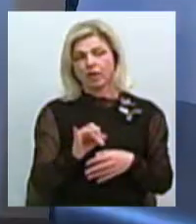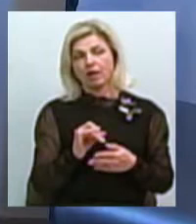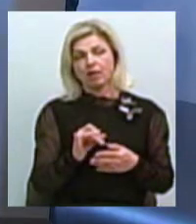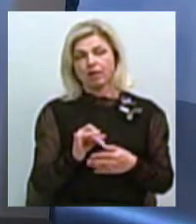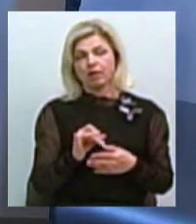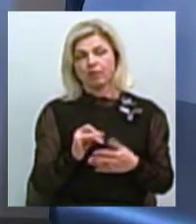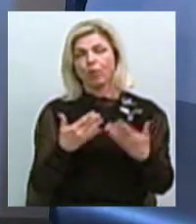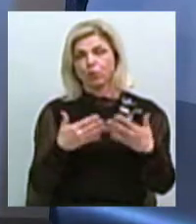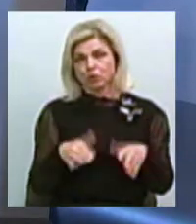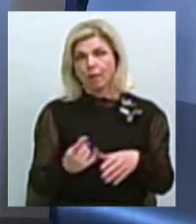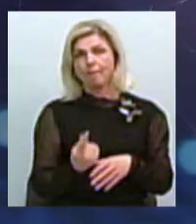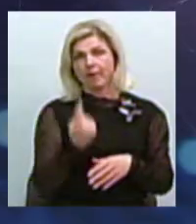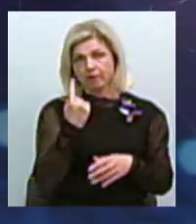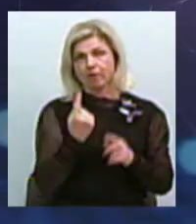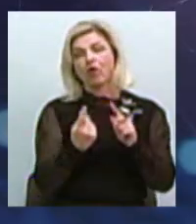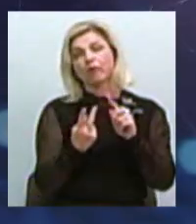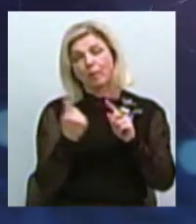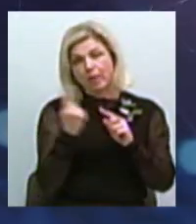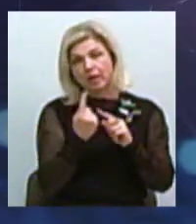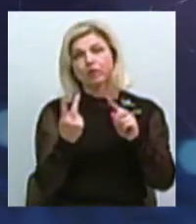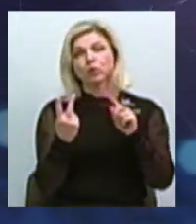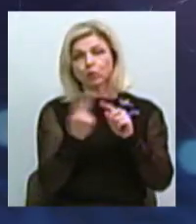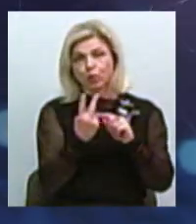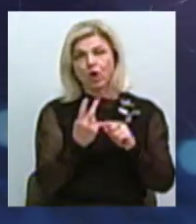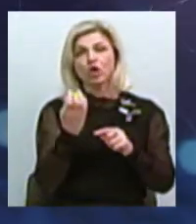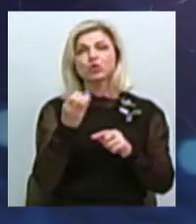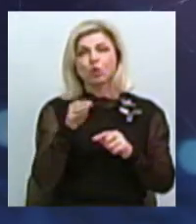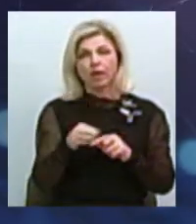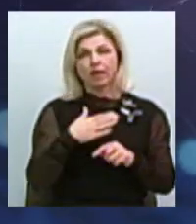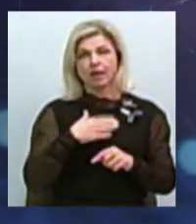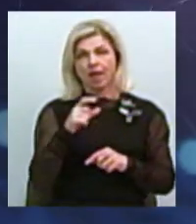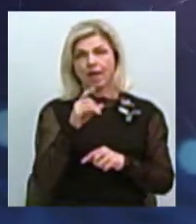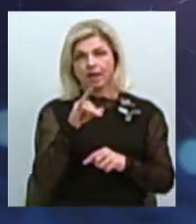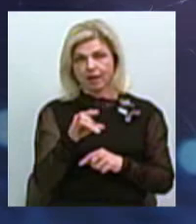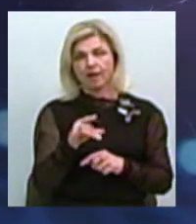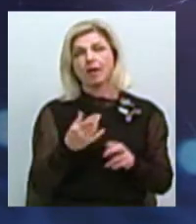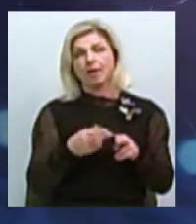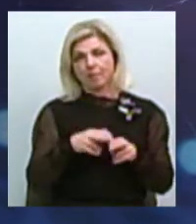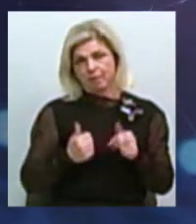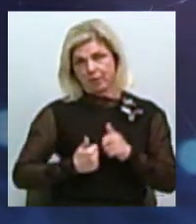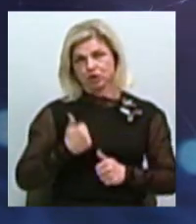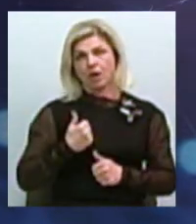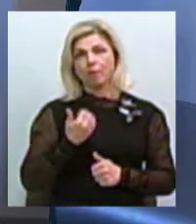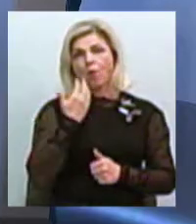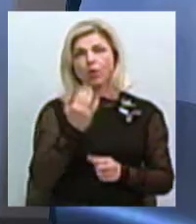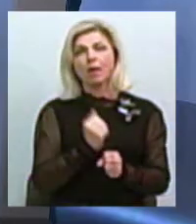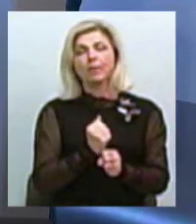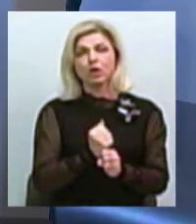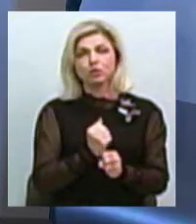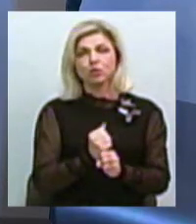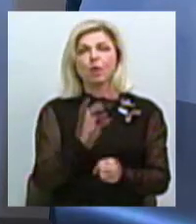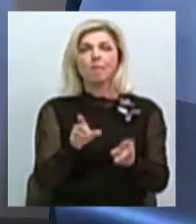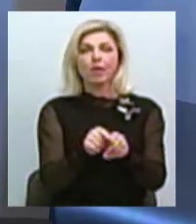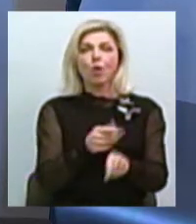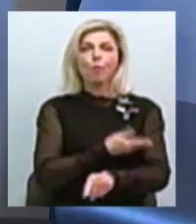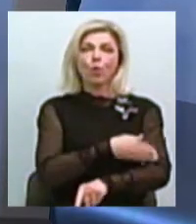і вже в першому, в другому столітті Нової ери ми входили до складу Римської імперії. Це ми пишаємось і коли працюємо з польськими